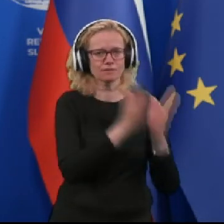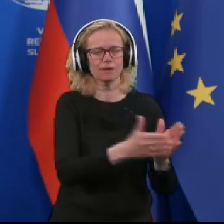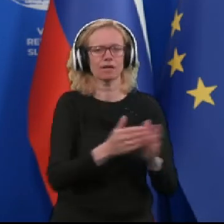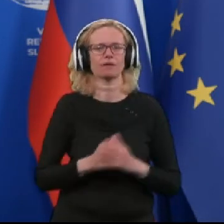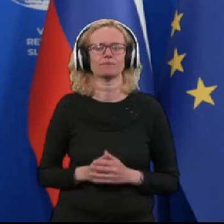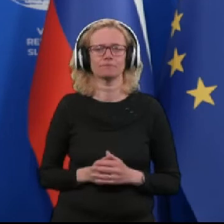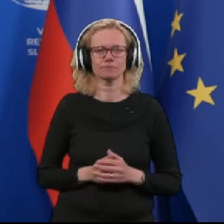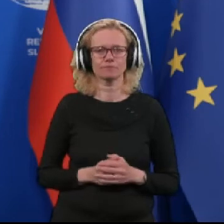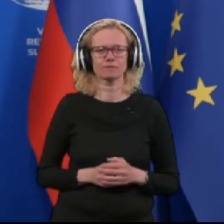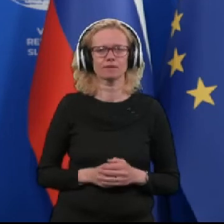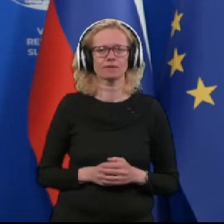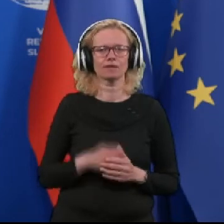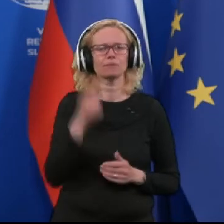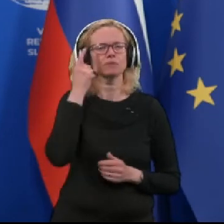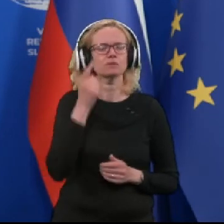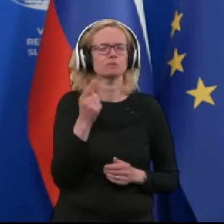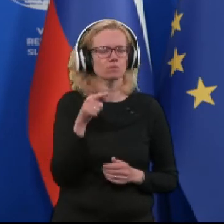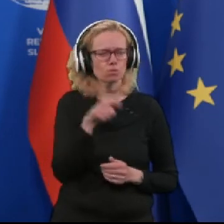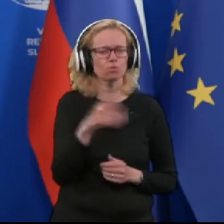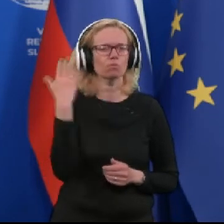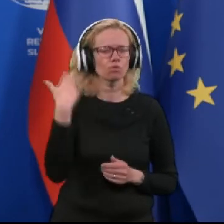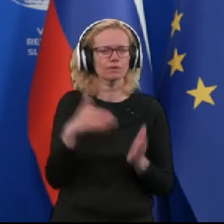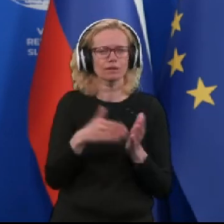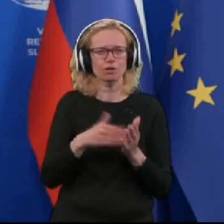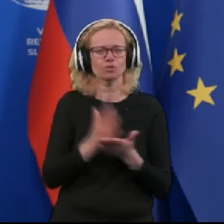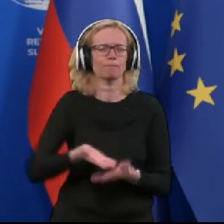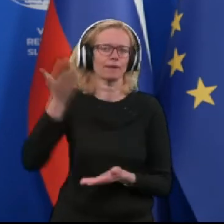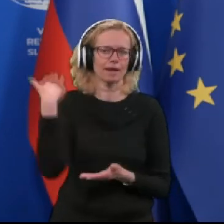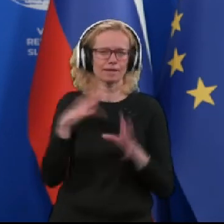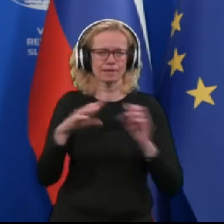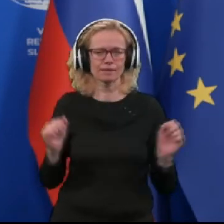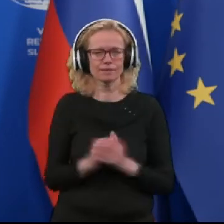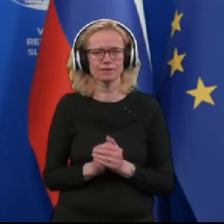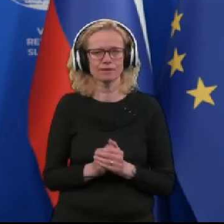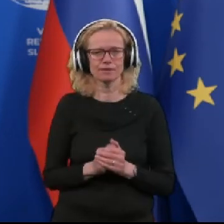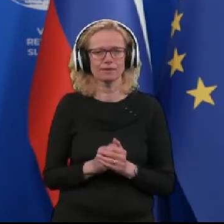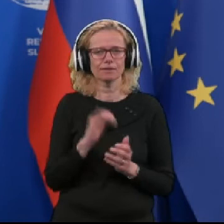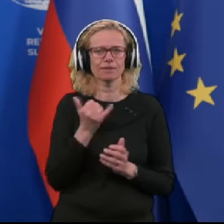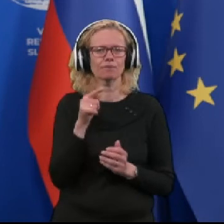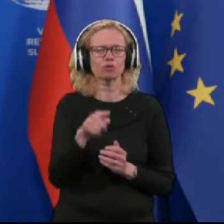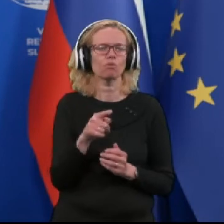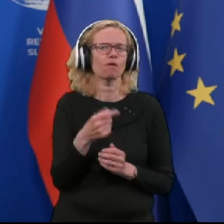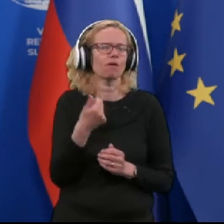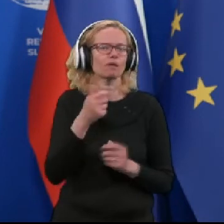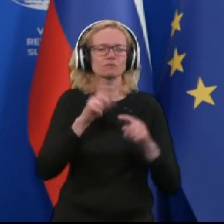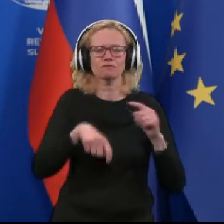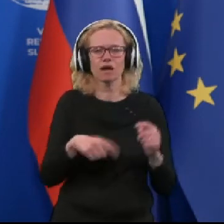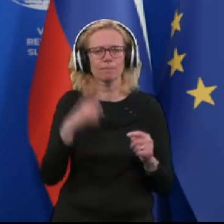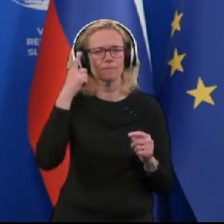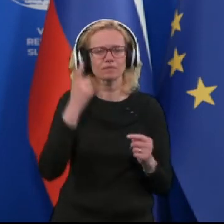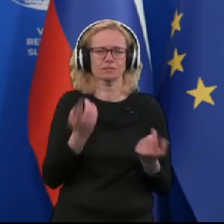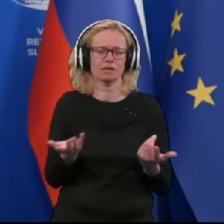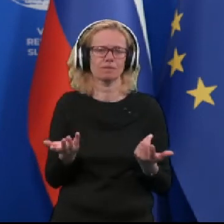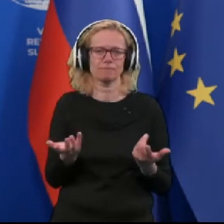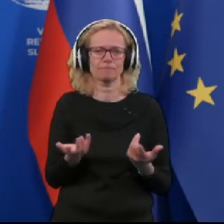Mislim, da je bilo to treba že prej narediti, ampak je pa to nekaj, kar mislim, da